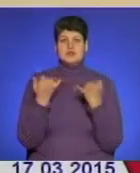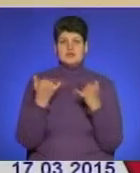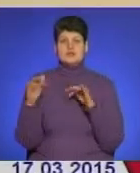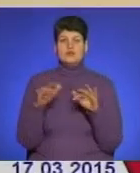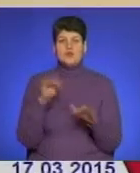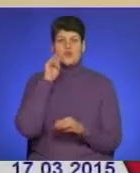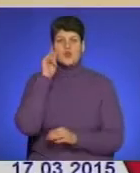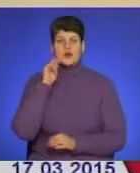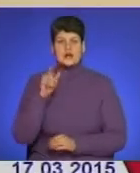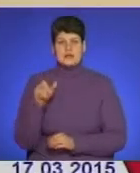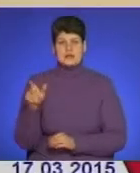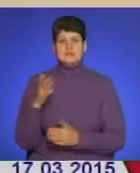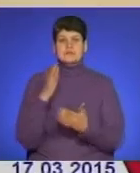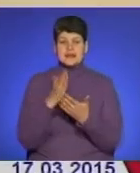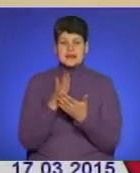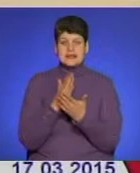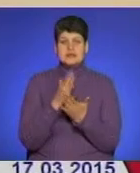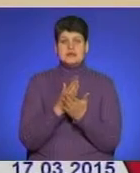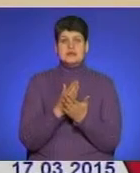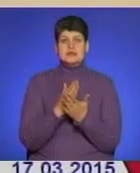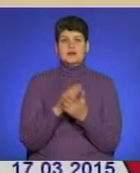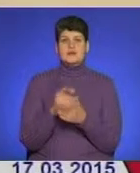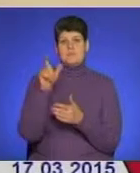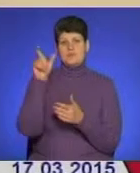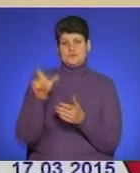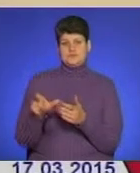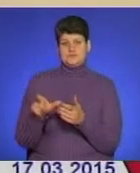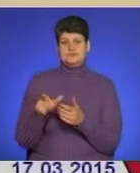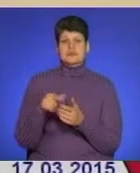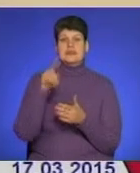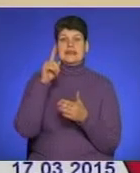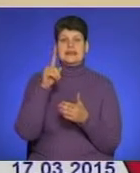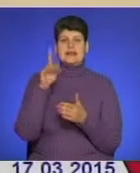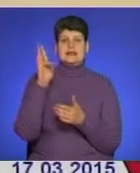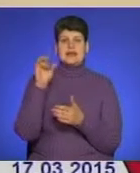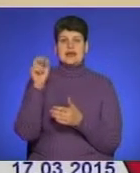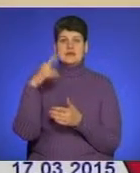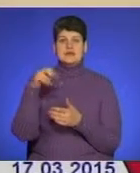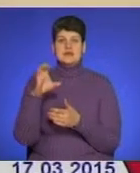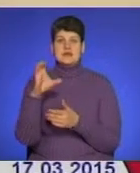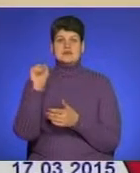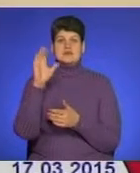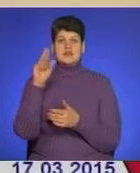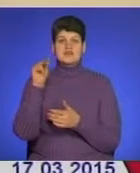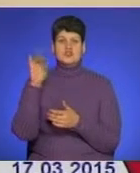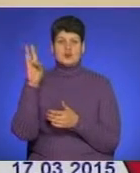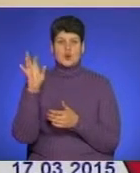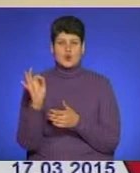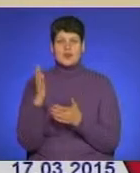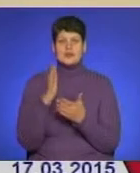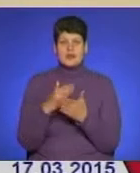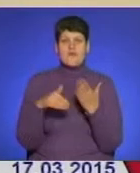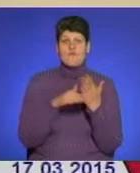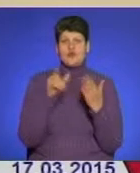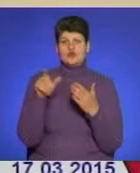Є присутня постать Надії Савченко. Є присутні волонтери, які віддають